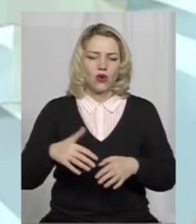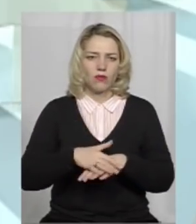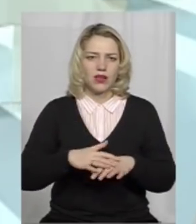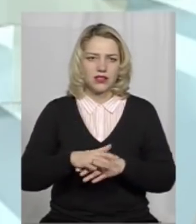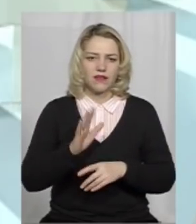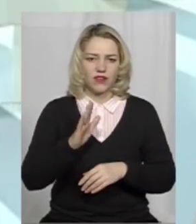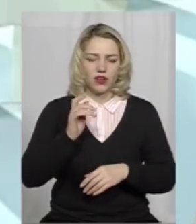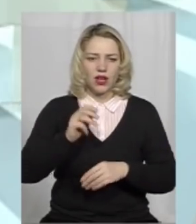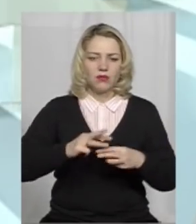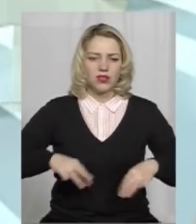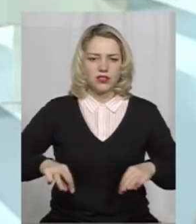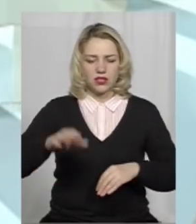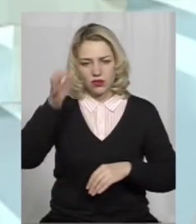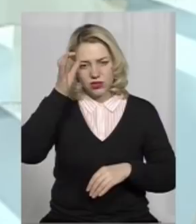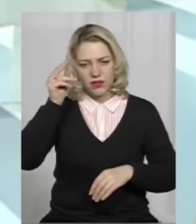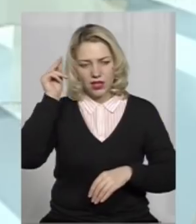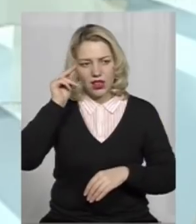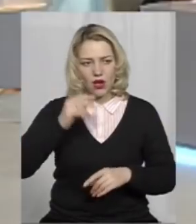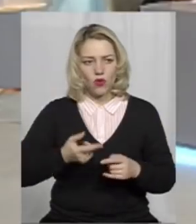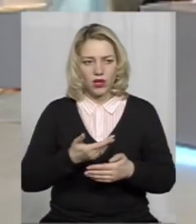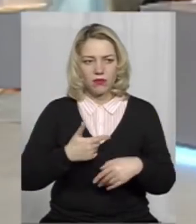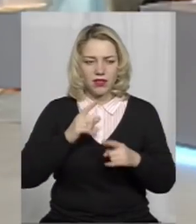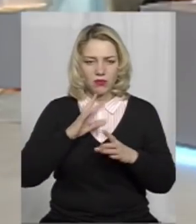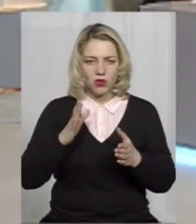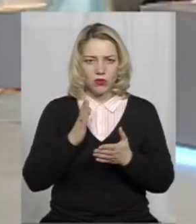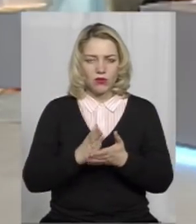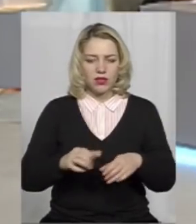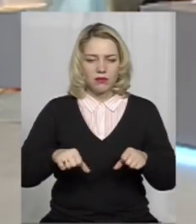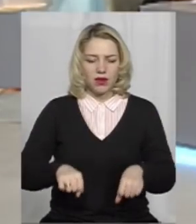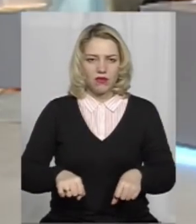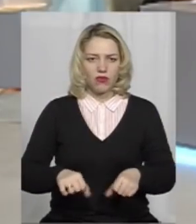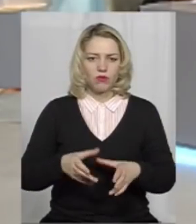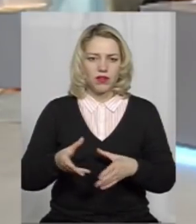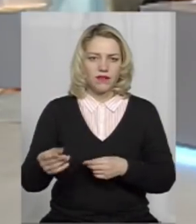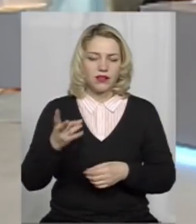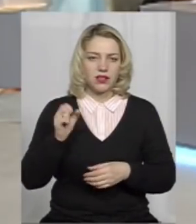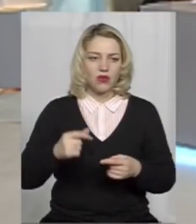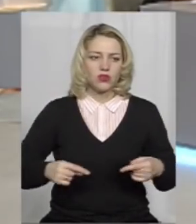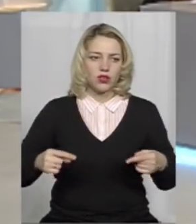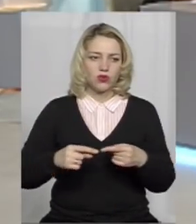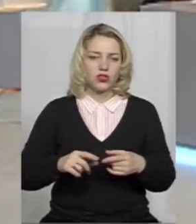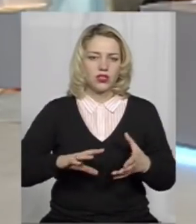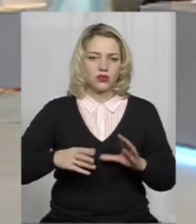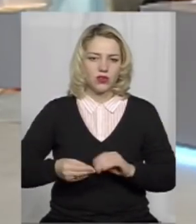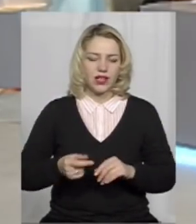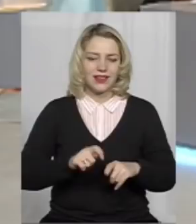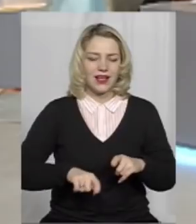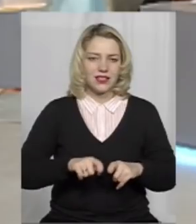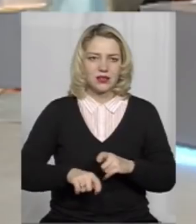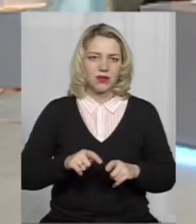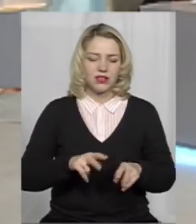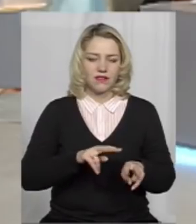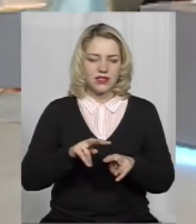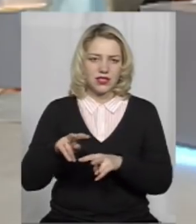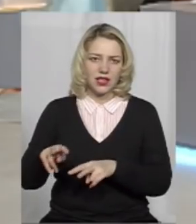в Міністерстві освіти і науки. Тобто ми не будемо мати право впливати на остаточний результат. Експерти